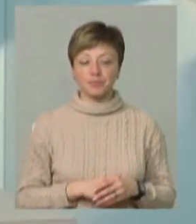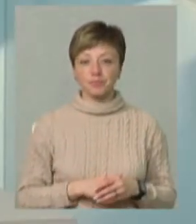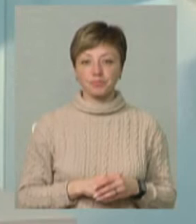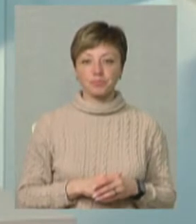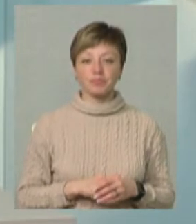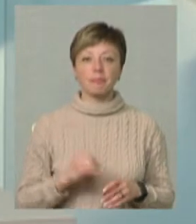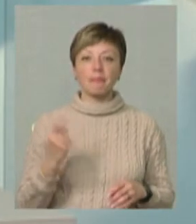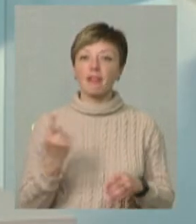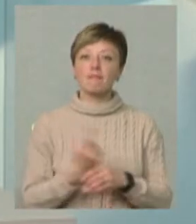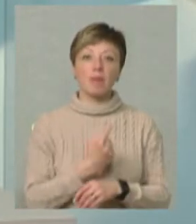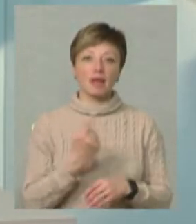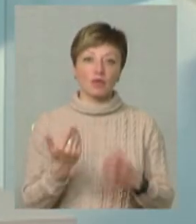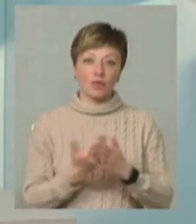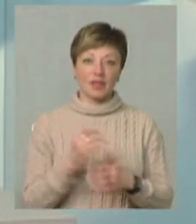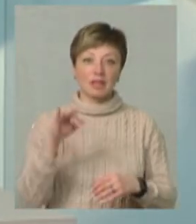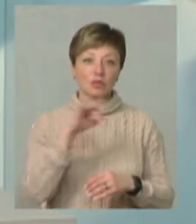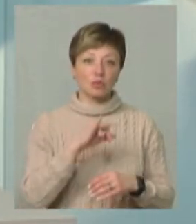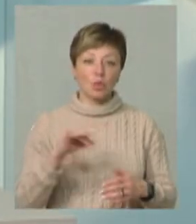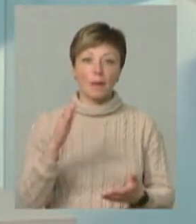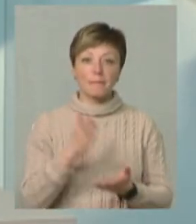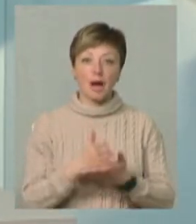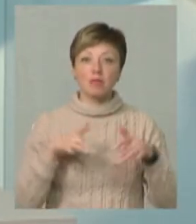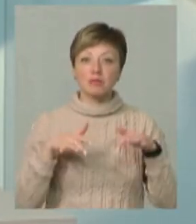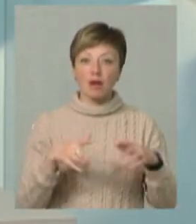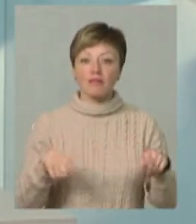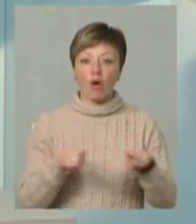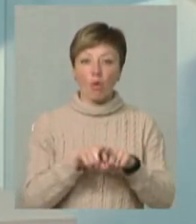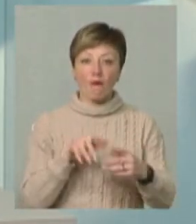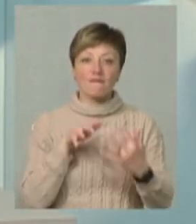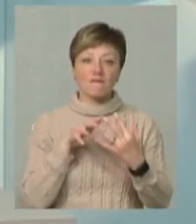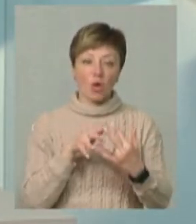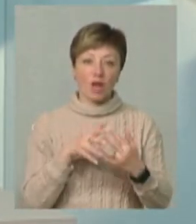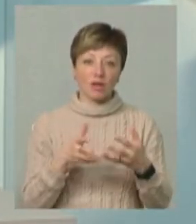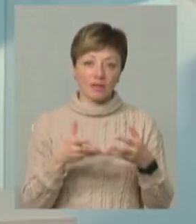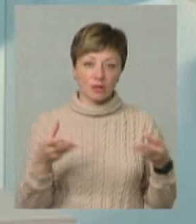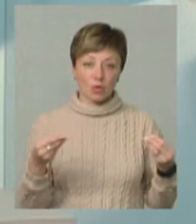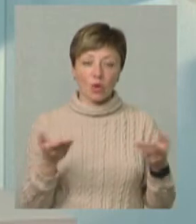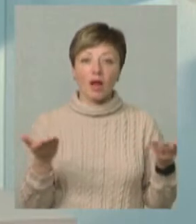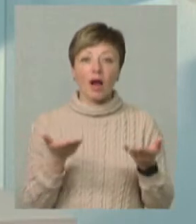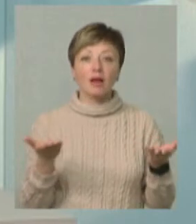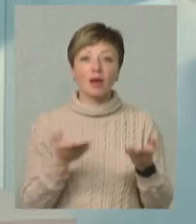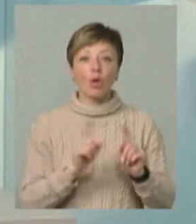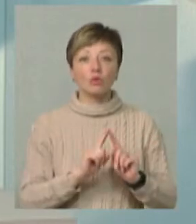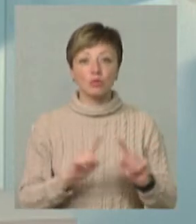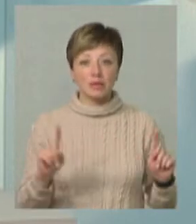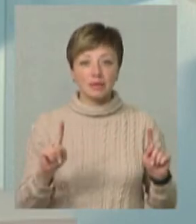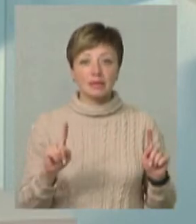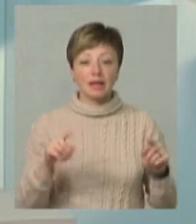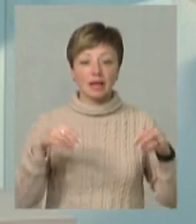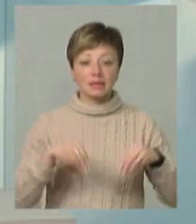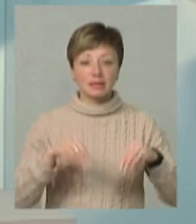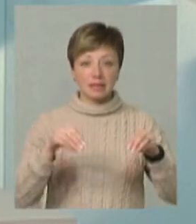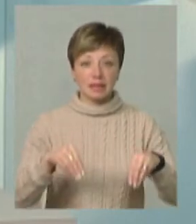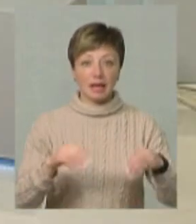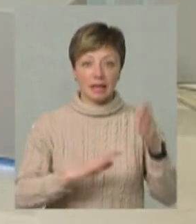Ну, вперше, в новітній історії ми маємо справу з такою воєнною весною. Які особливості заліснення